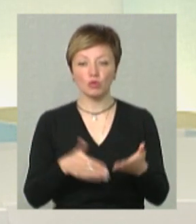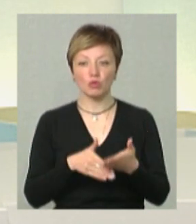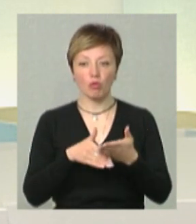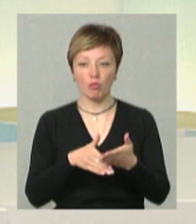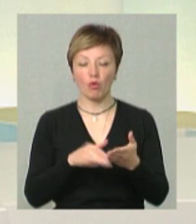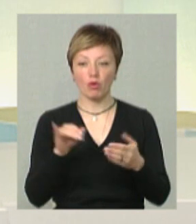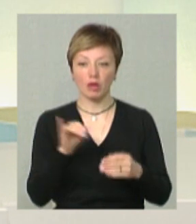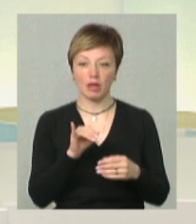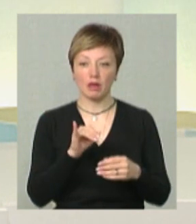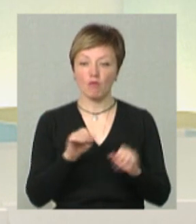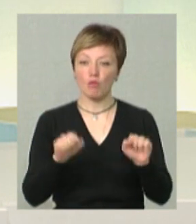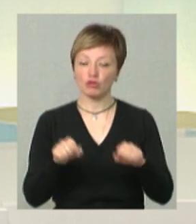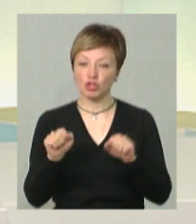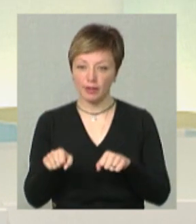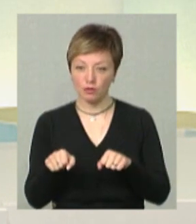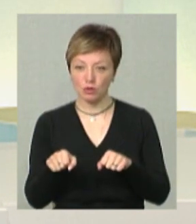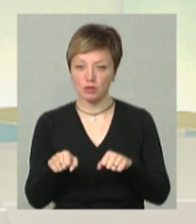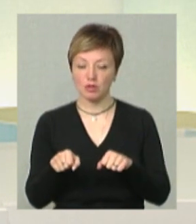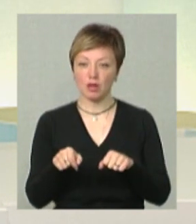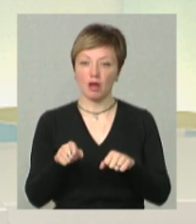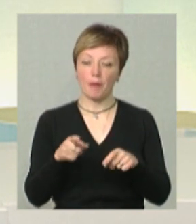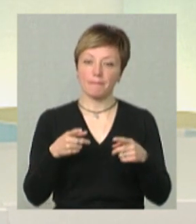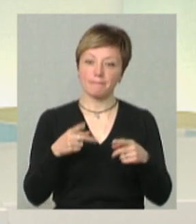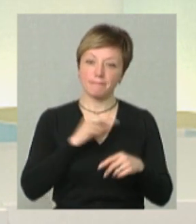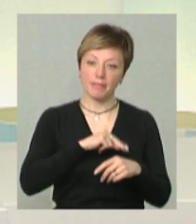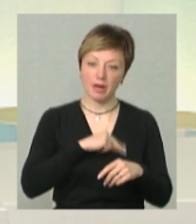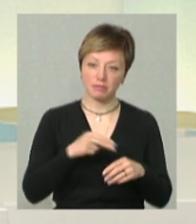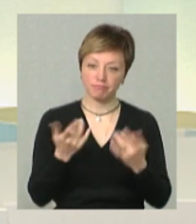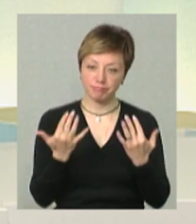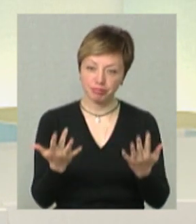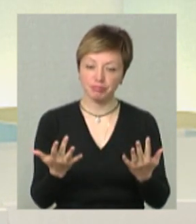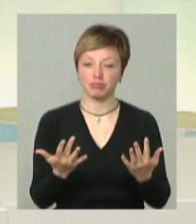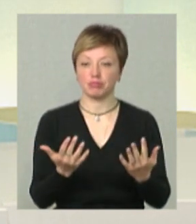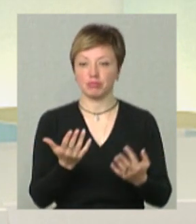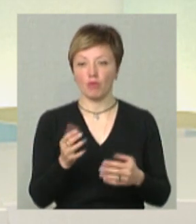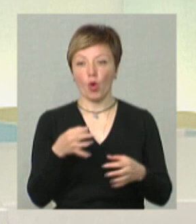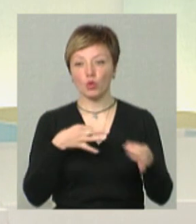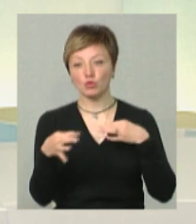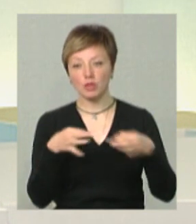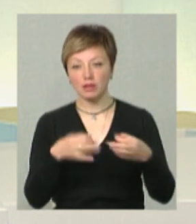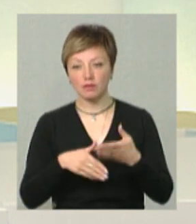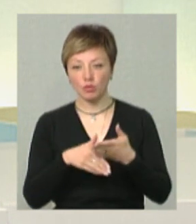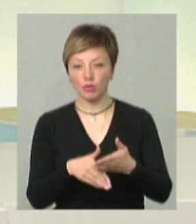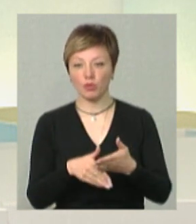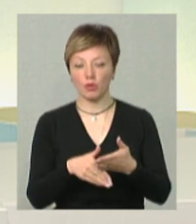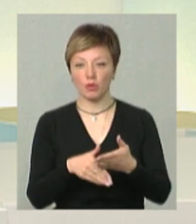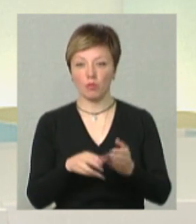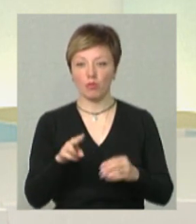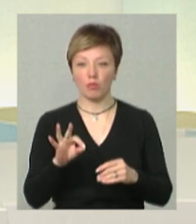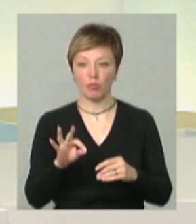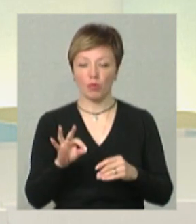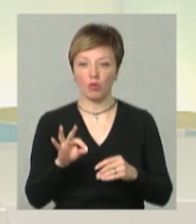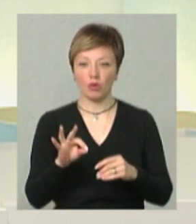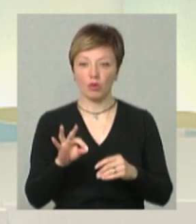допомогу і у можливості по найму персоналу, можливості консультативної допомоги, по